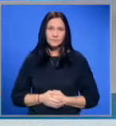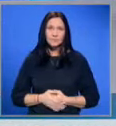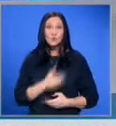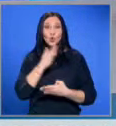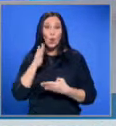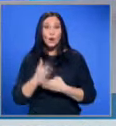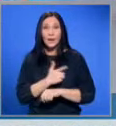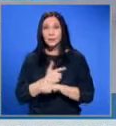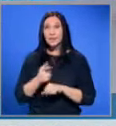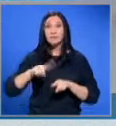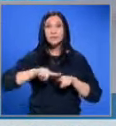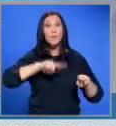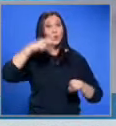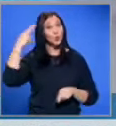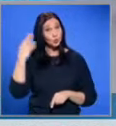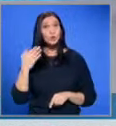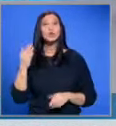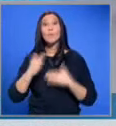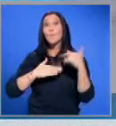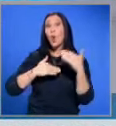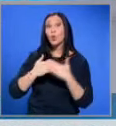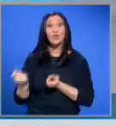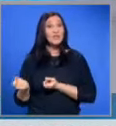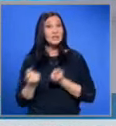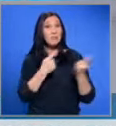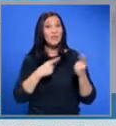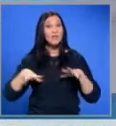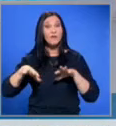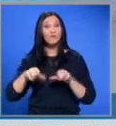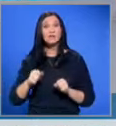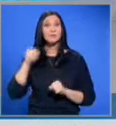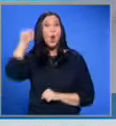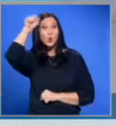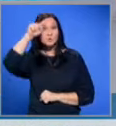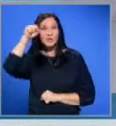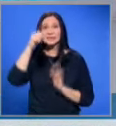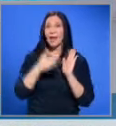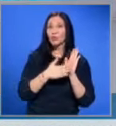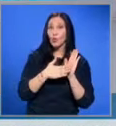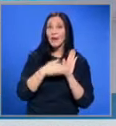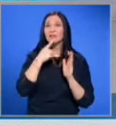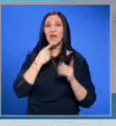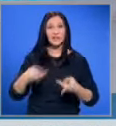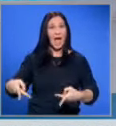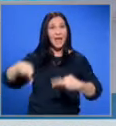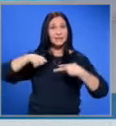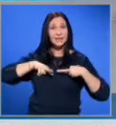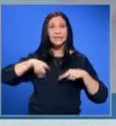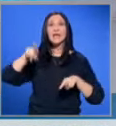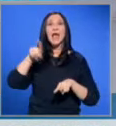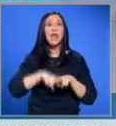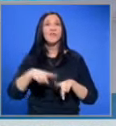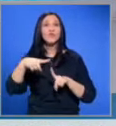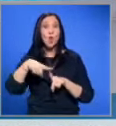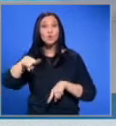До края на седмицата прокуратурата ще подготви и изпрати на властите в Узбекистан документите за екстрадицията на Ильян